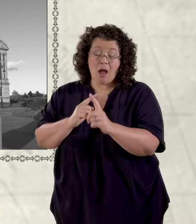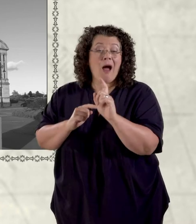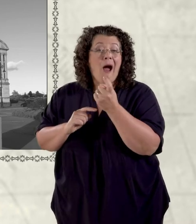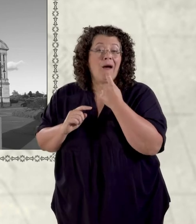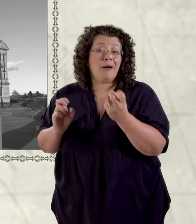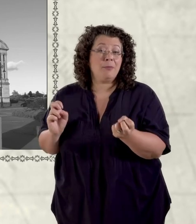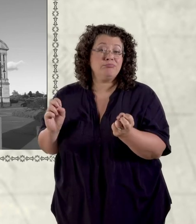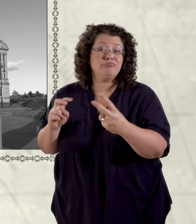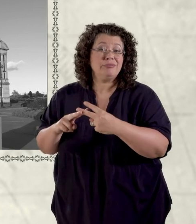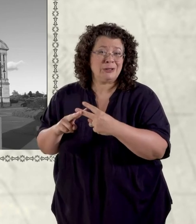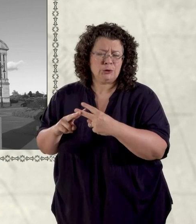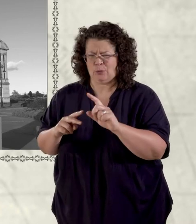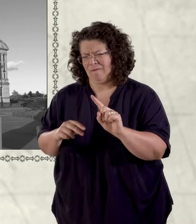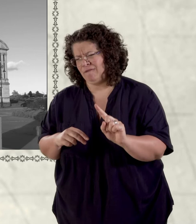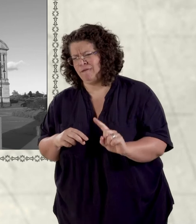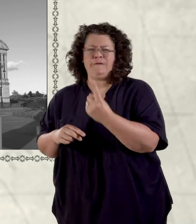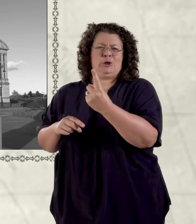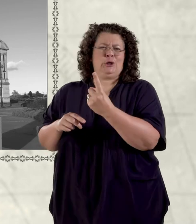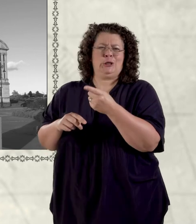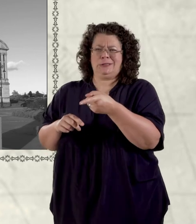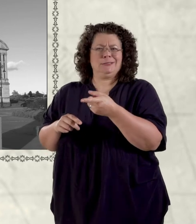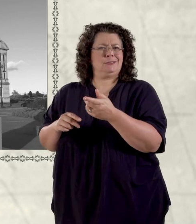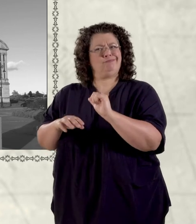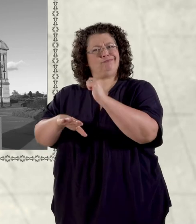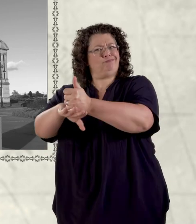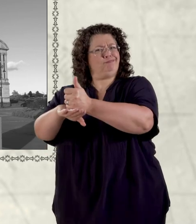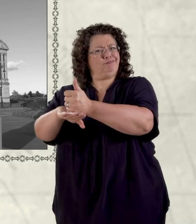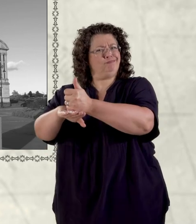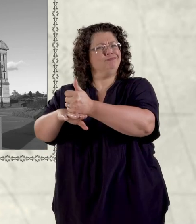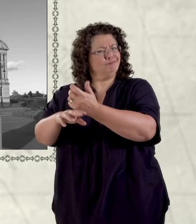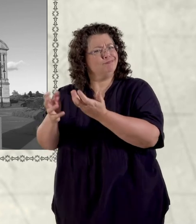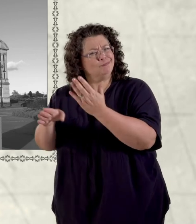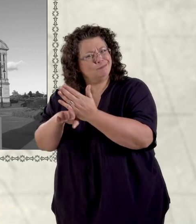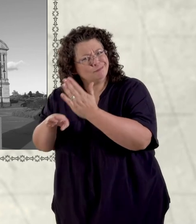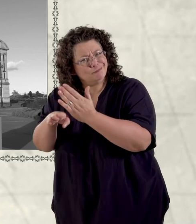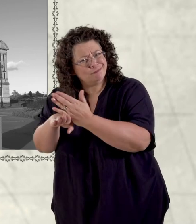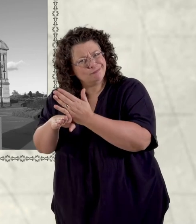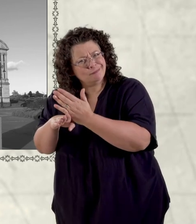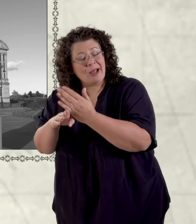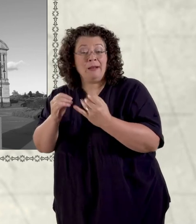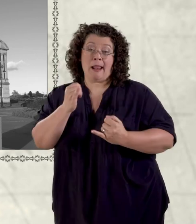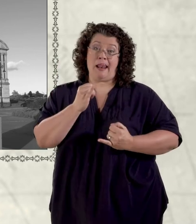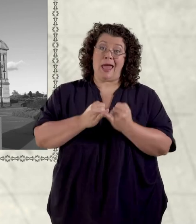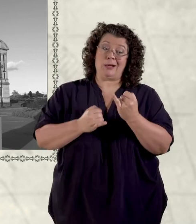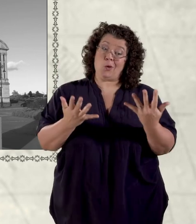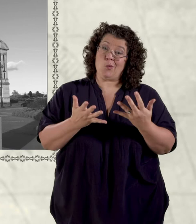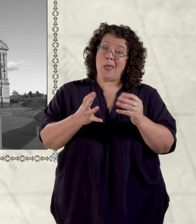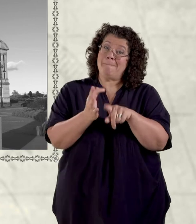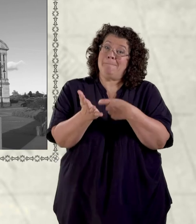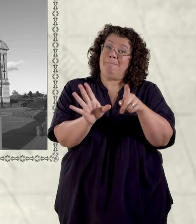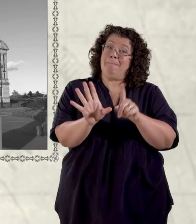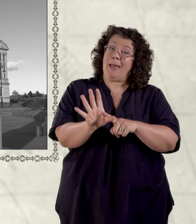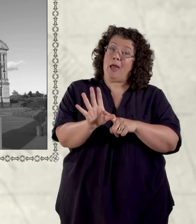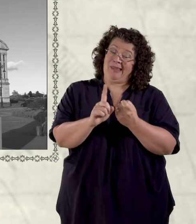y fenter gyntaf. Ac un arall yn y bari, ar bwysidocie, y fenter